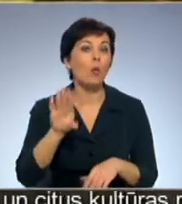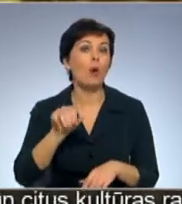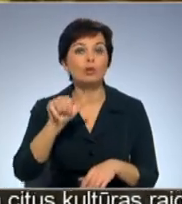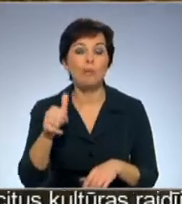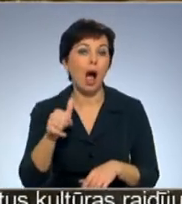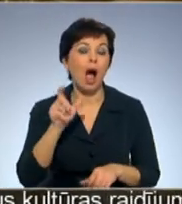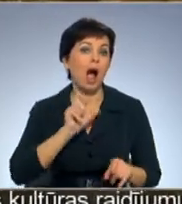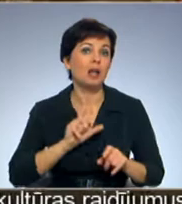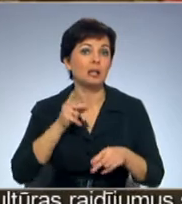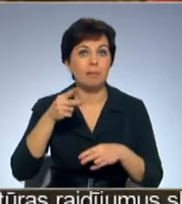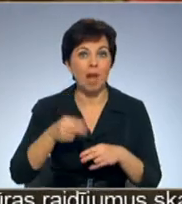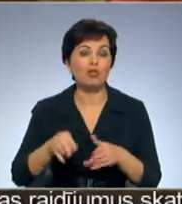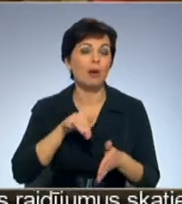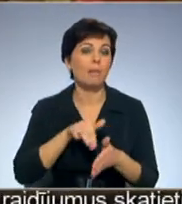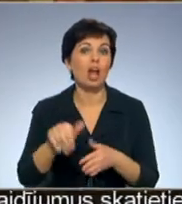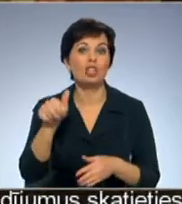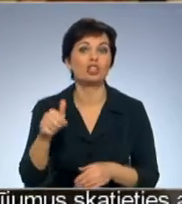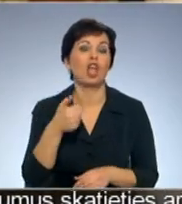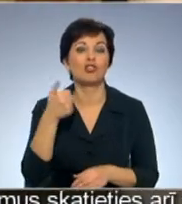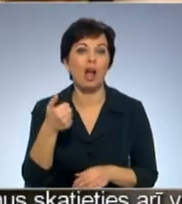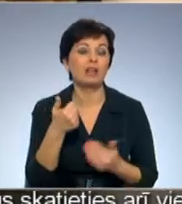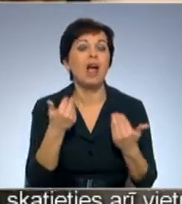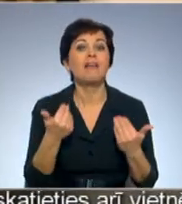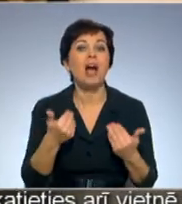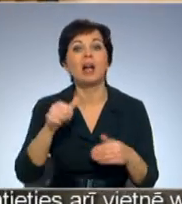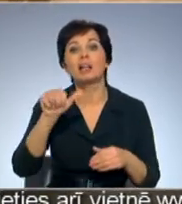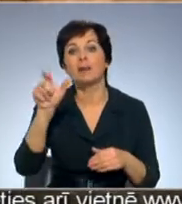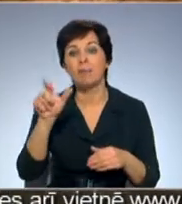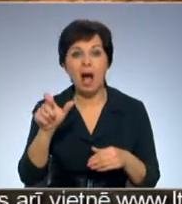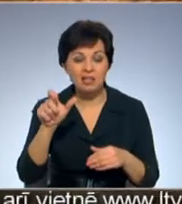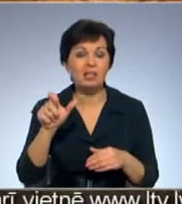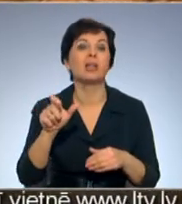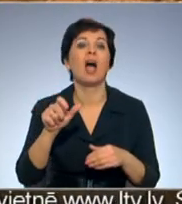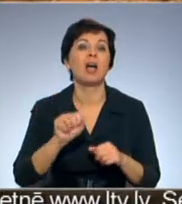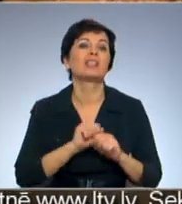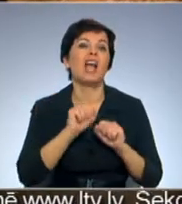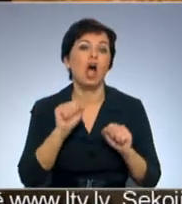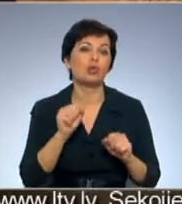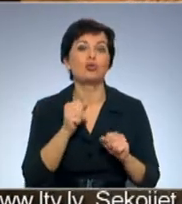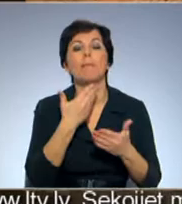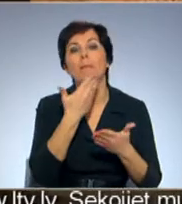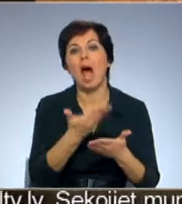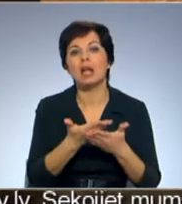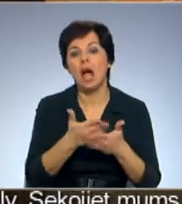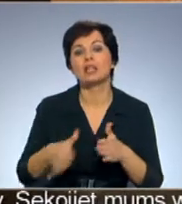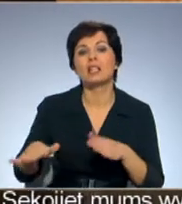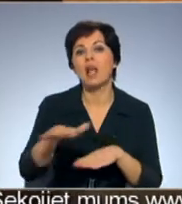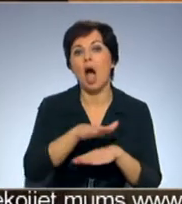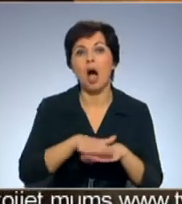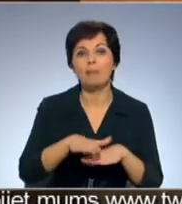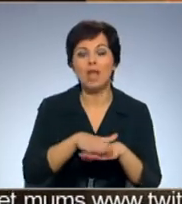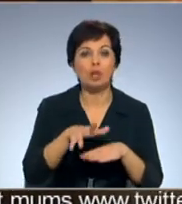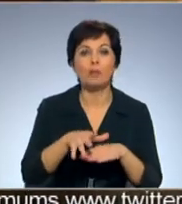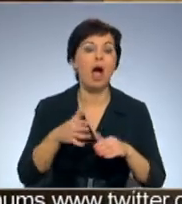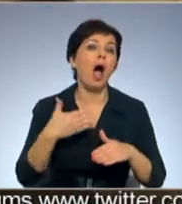akadēmijas beigšanas ir pagājuši seši gadi Taču tikai tagad mākslinieks ir sadūšojies izrādīt plašākai sabiedrībai paveikto Ārē